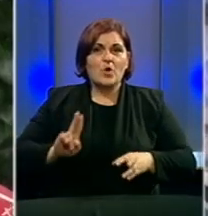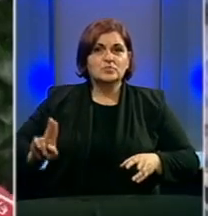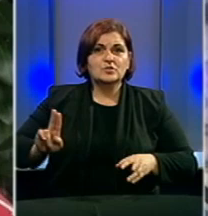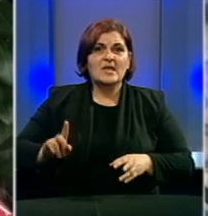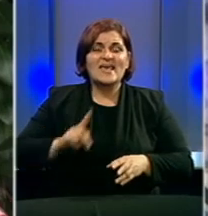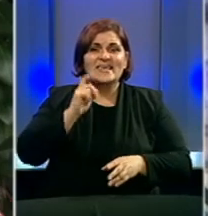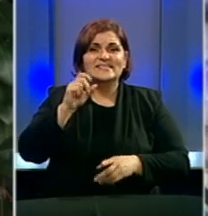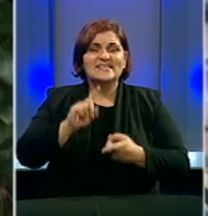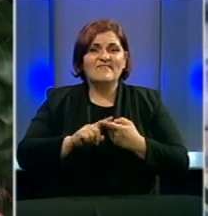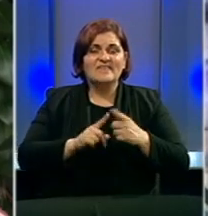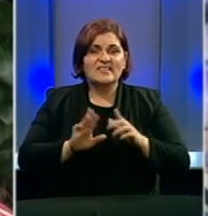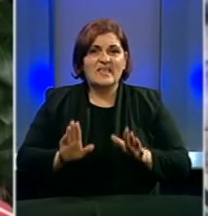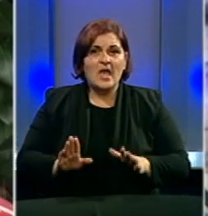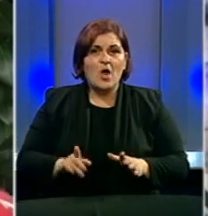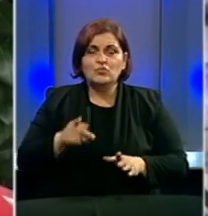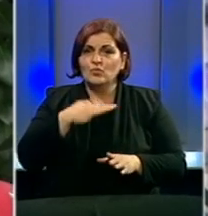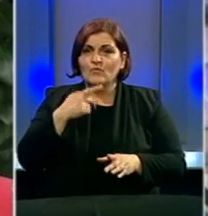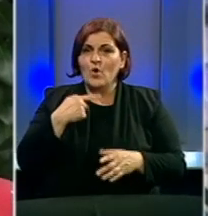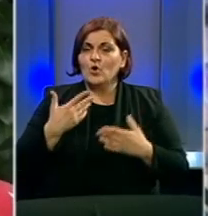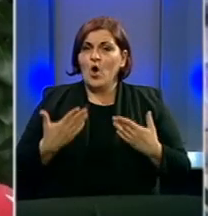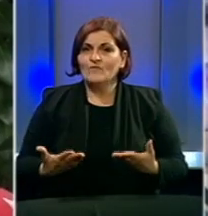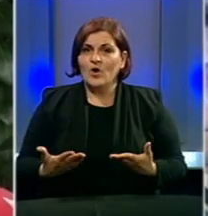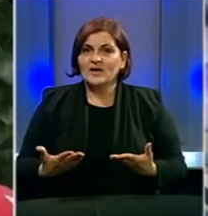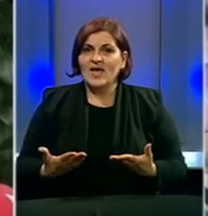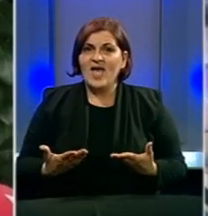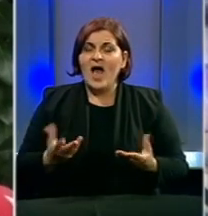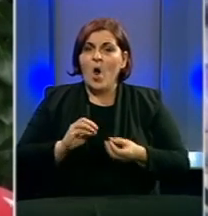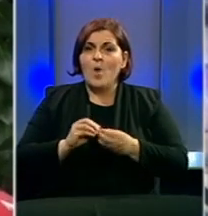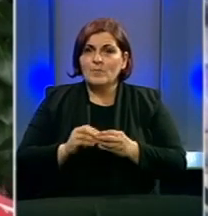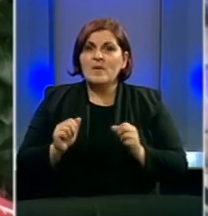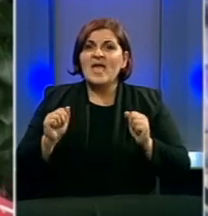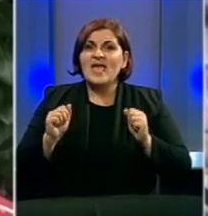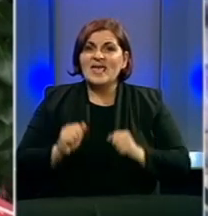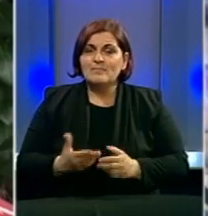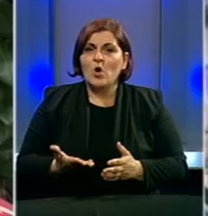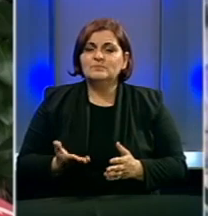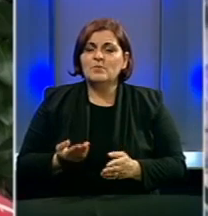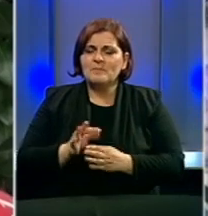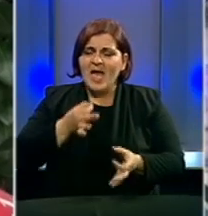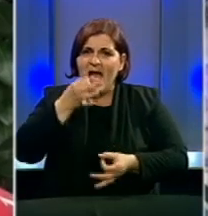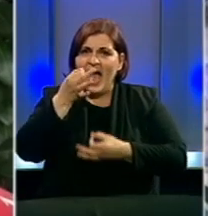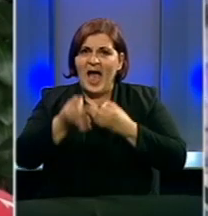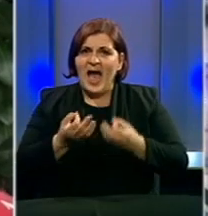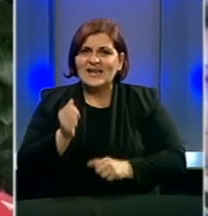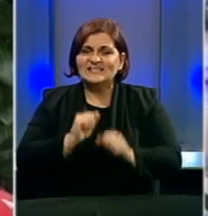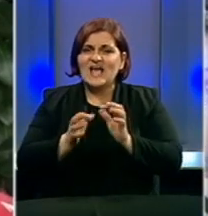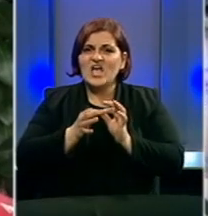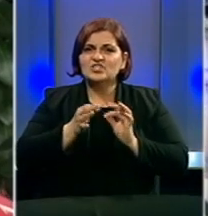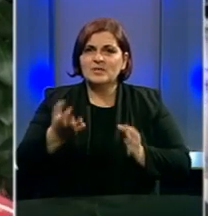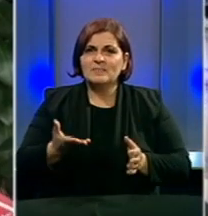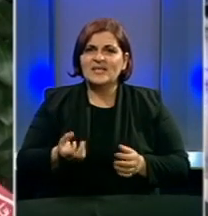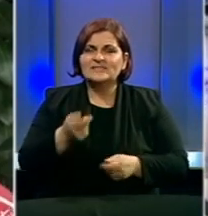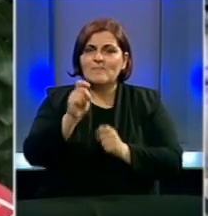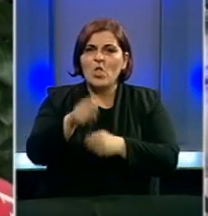zemalja CEFTE, to nam dovoljno govori o tome da kao posljedicu COVID-a ozbiljno pristupimo analizi primjene zaštitnih mjera iz oblasti